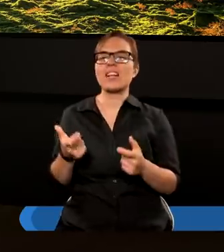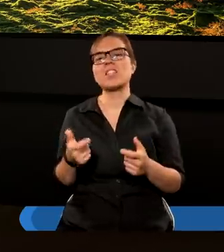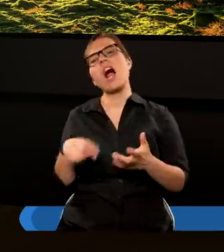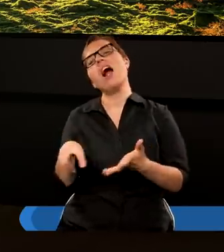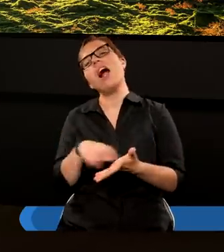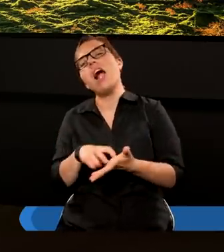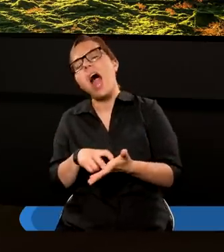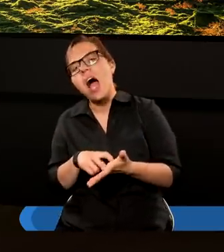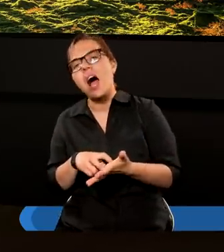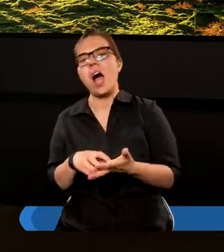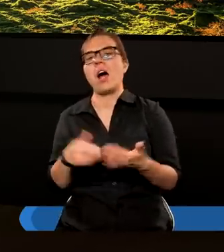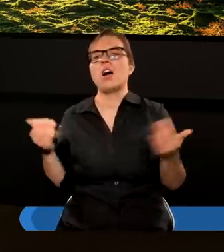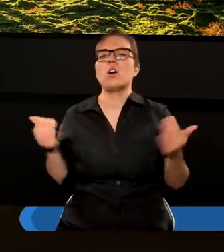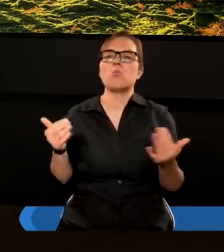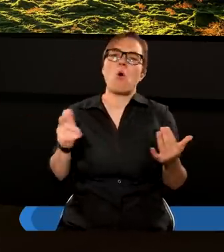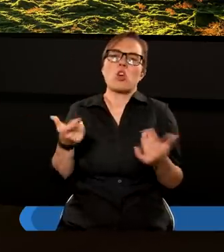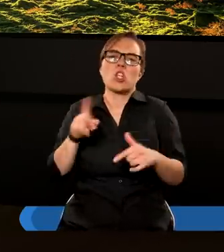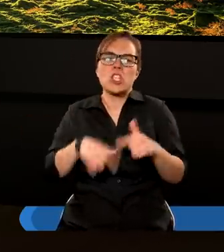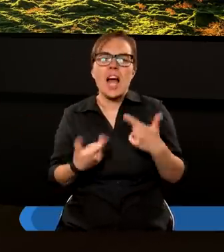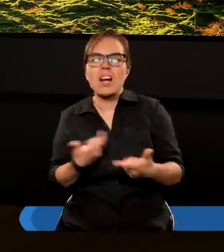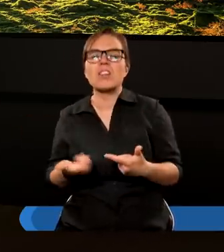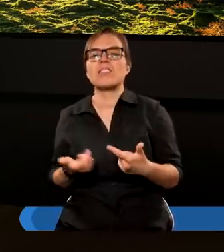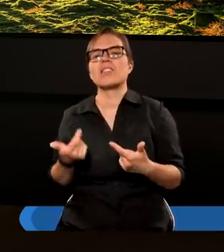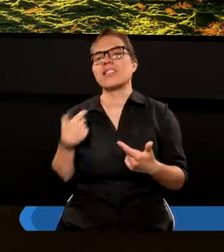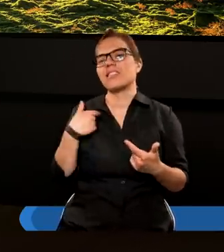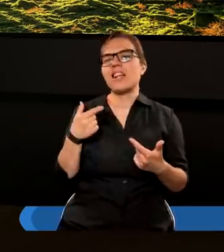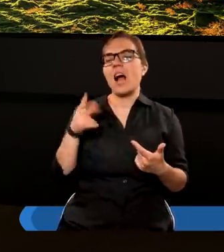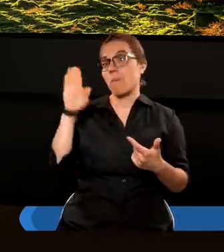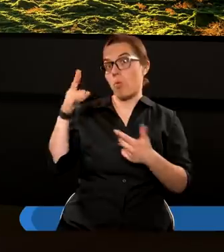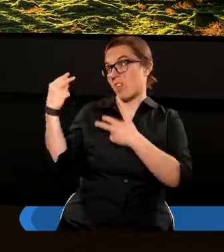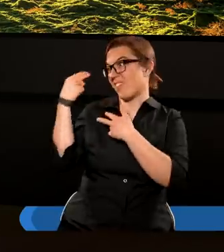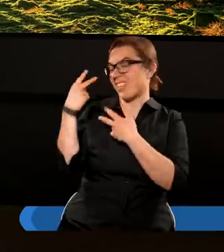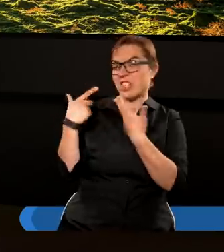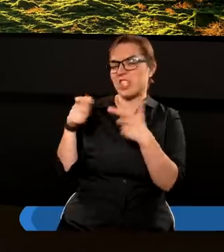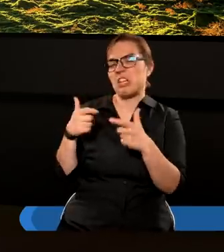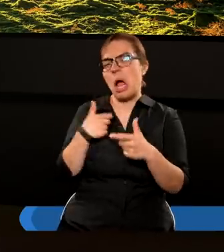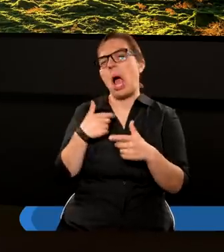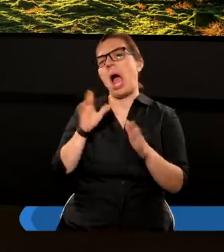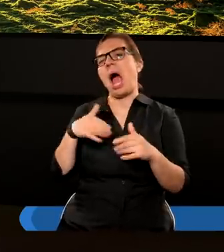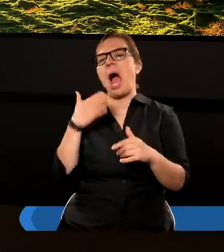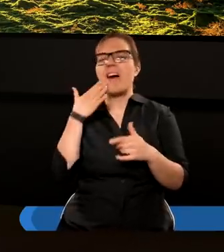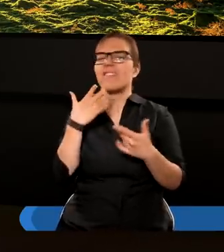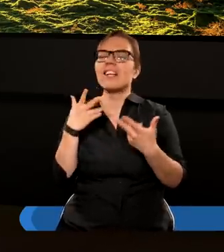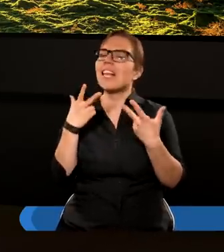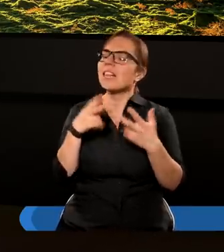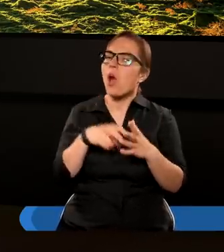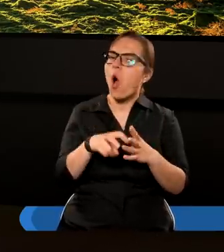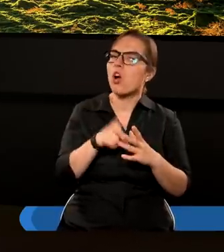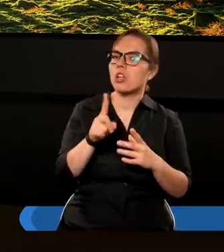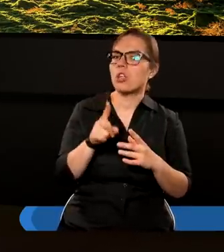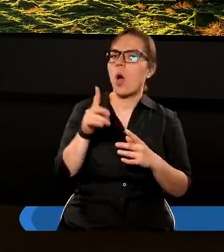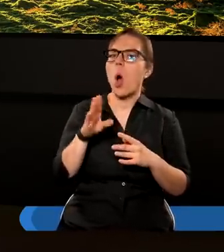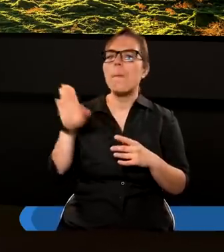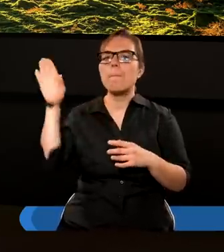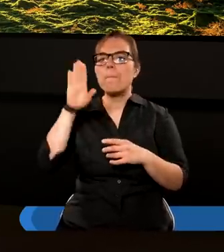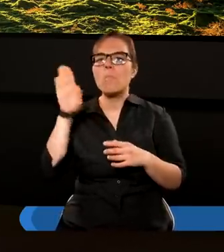lękać się i może będę robił źle, jak Bóg nie będzie widział. Nie o to chodzi. Tylko